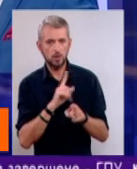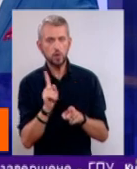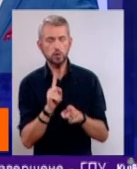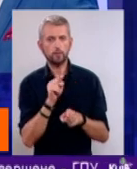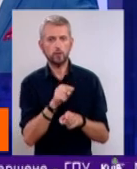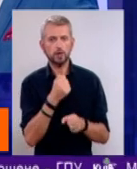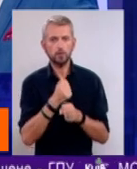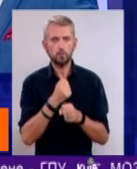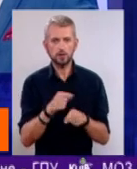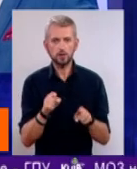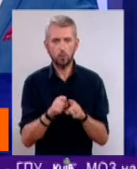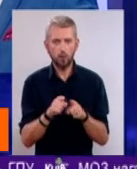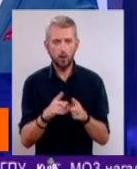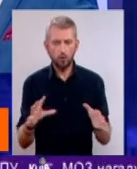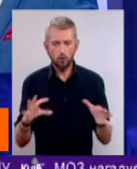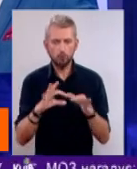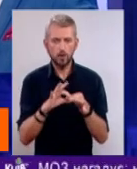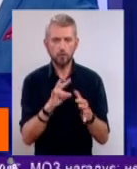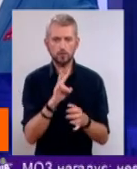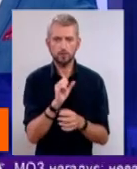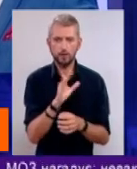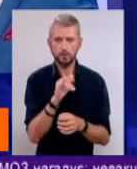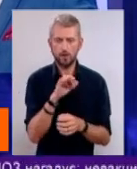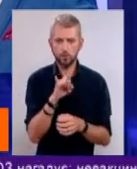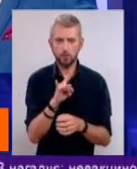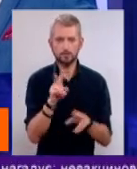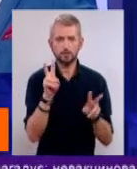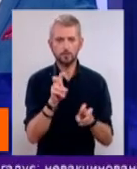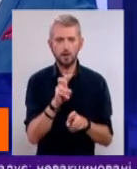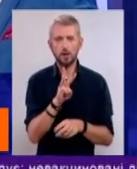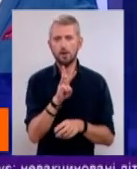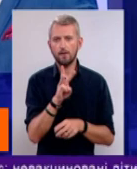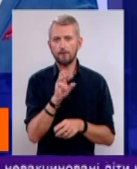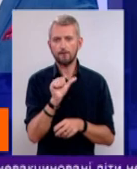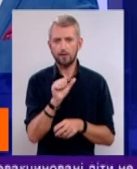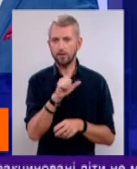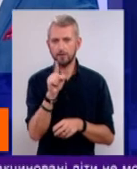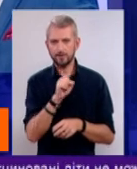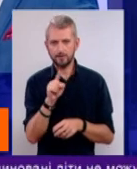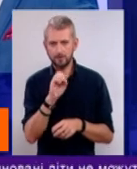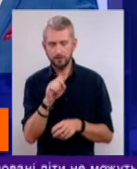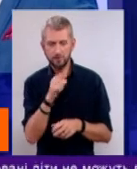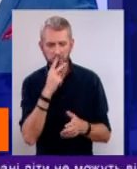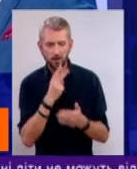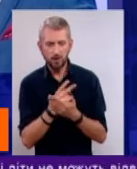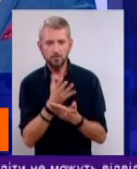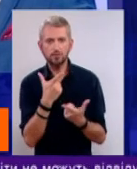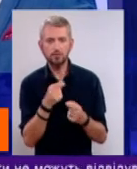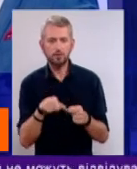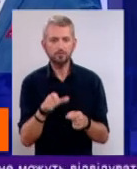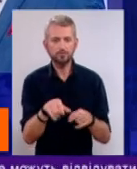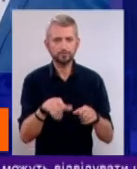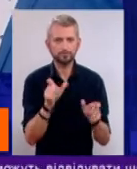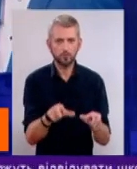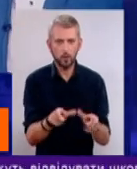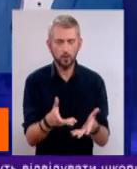зробили таку колаборацію з навігатором Вейц, і він показує, де там, в який момент перекритий рух. Він вже тобі говорить,